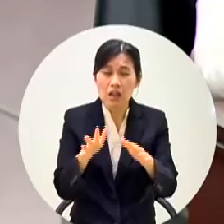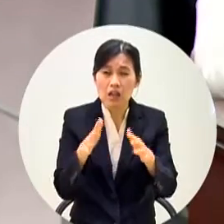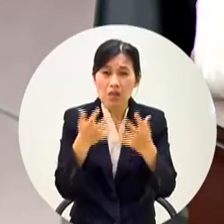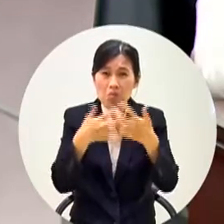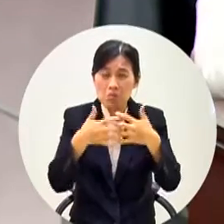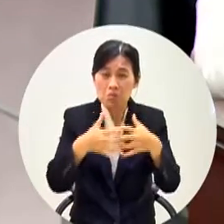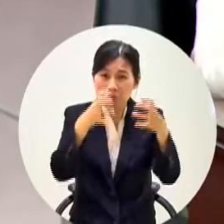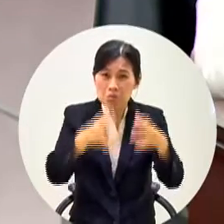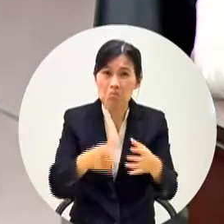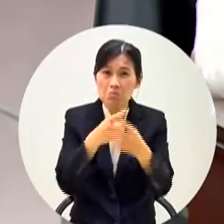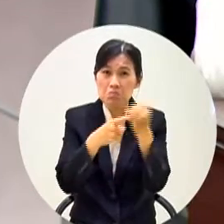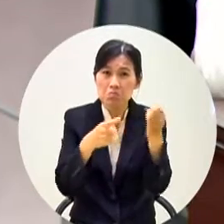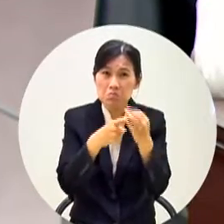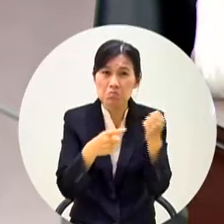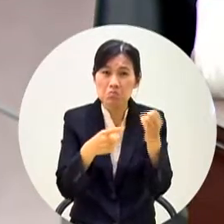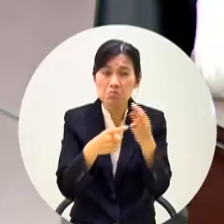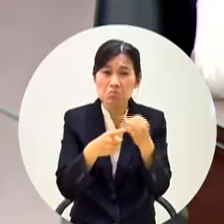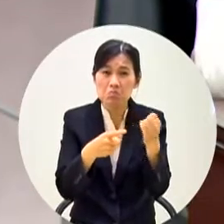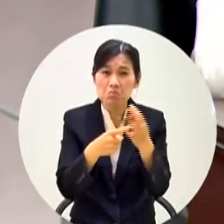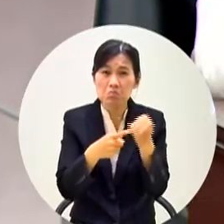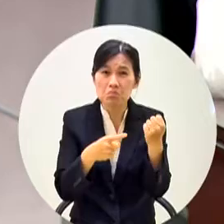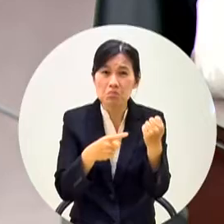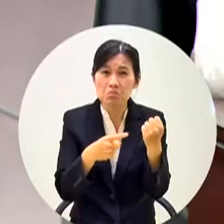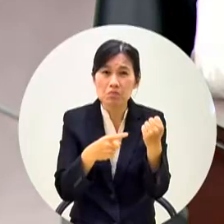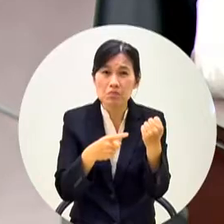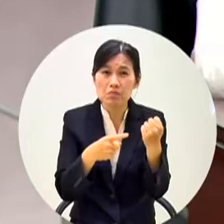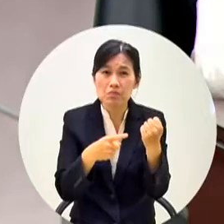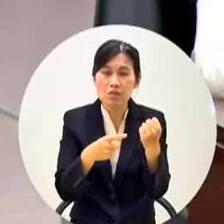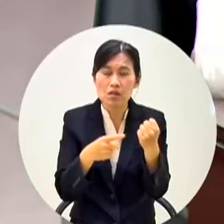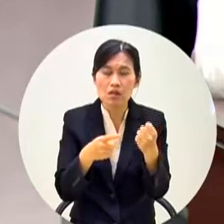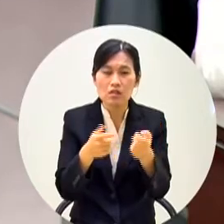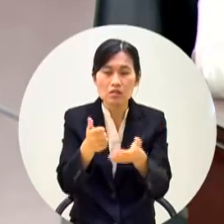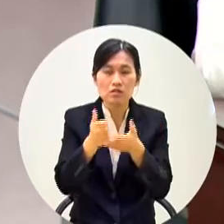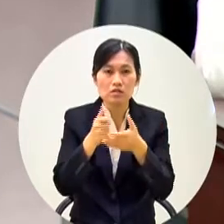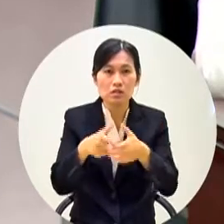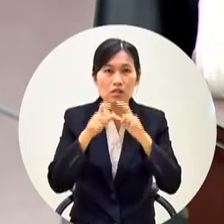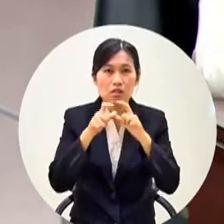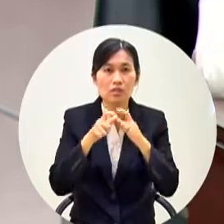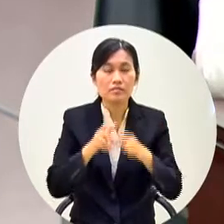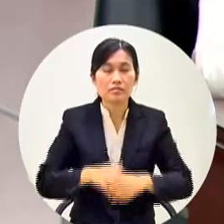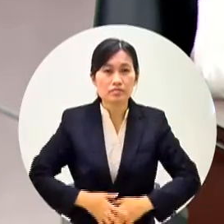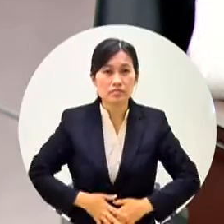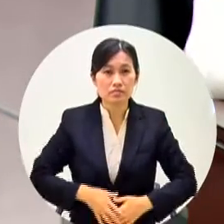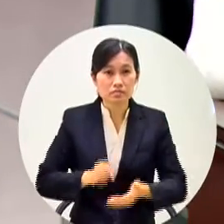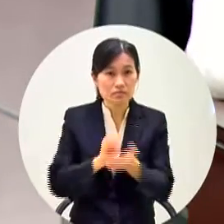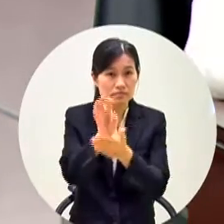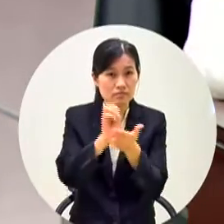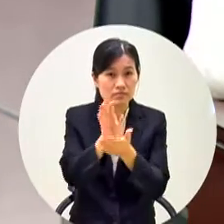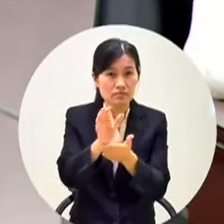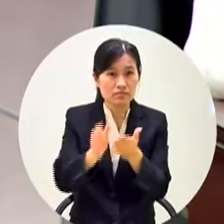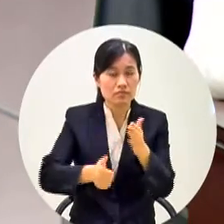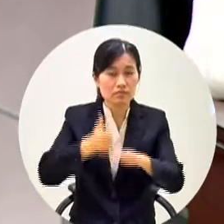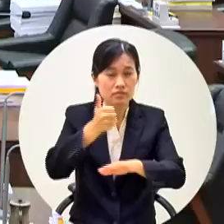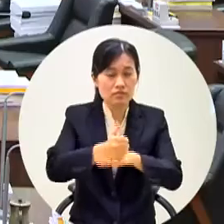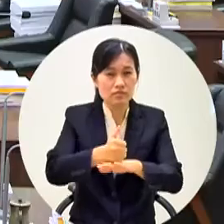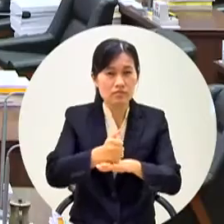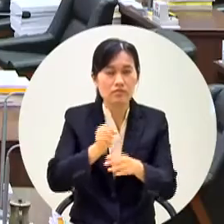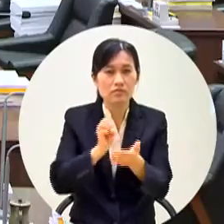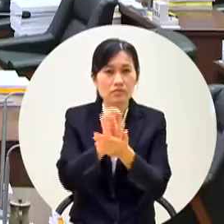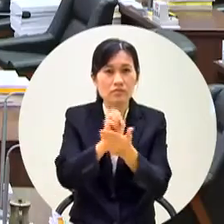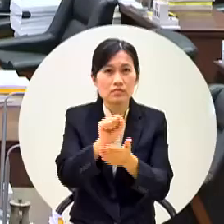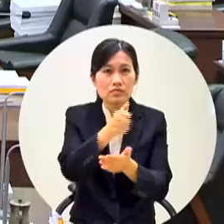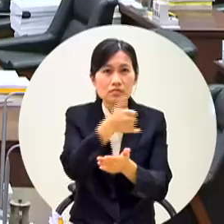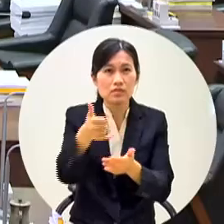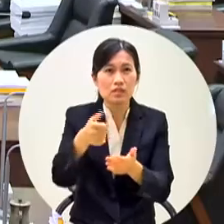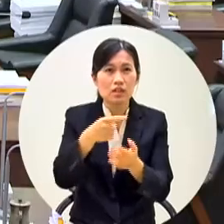來那個我們請答覆開了好報告主席報告會長報告議員我們總共